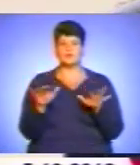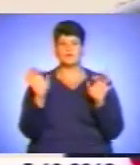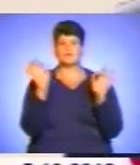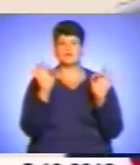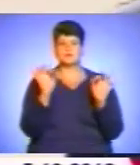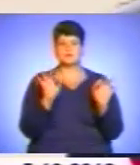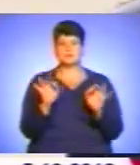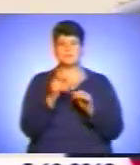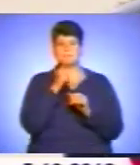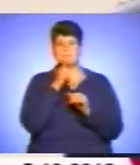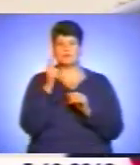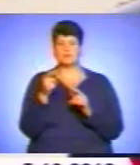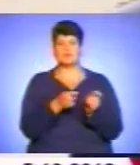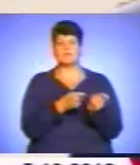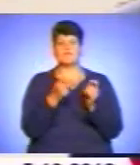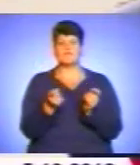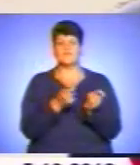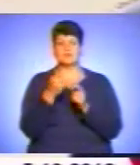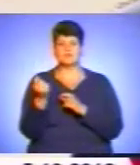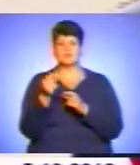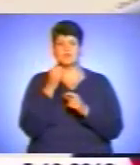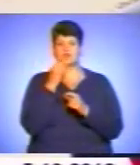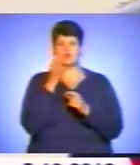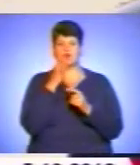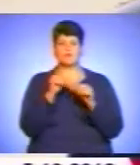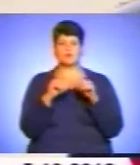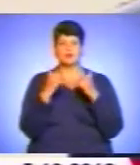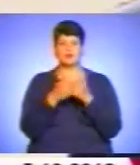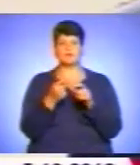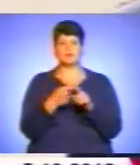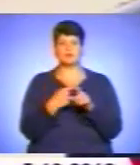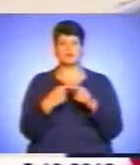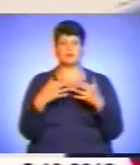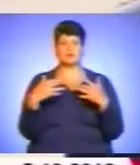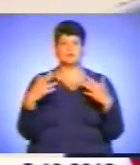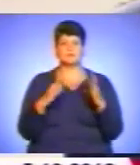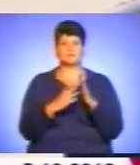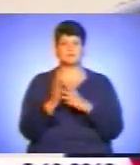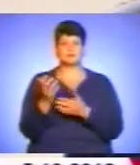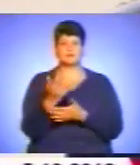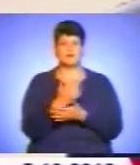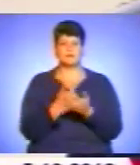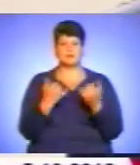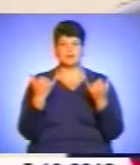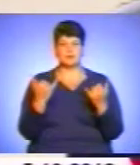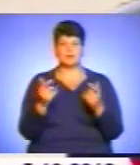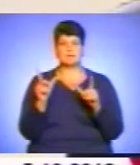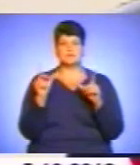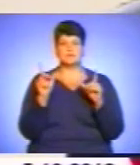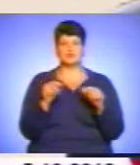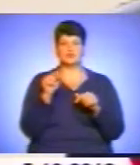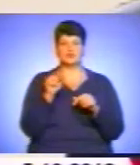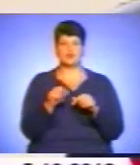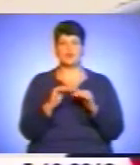період, коли йде вивозка і цукрових буряків, картоплі, інших культур, які ми сьогодні збираємо, і навіть під'їзд до того чи іншого